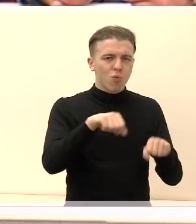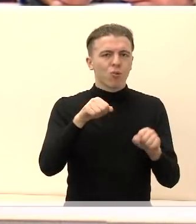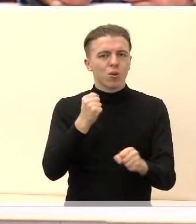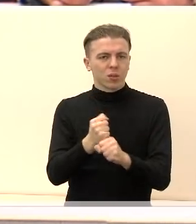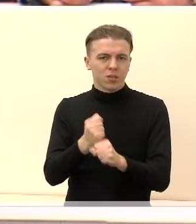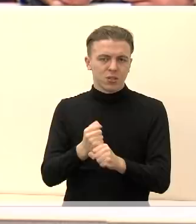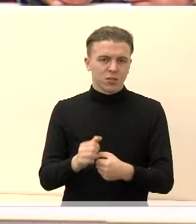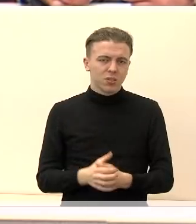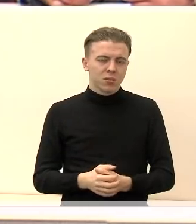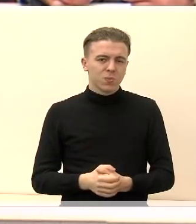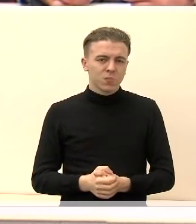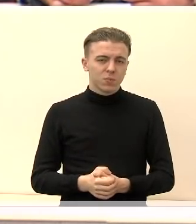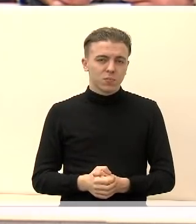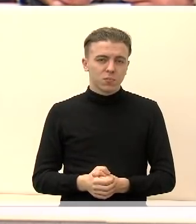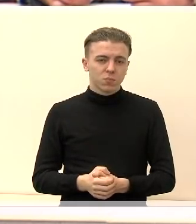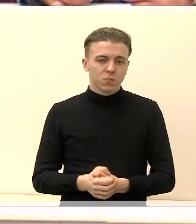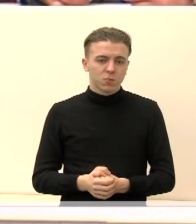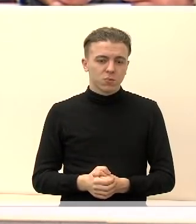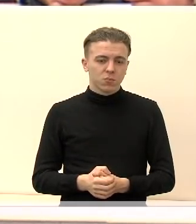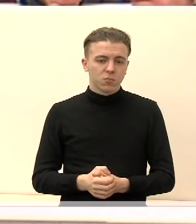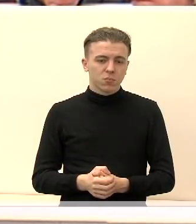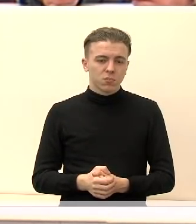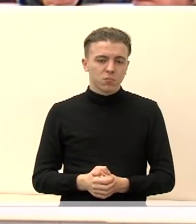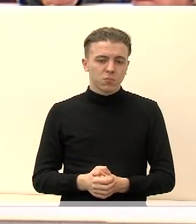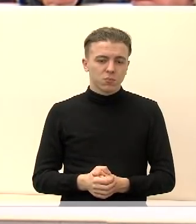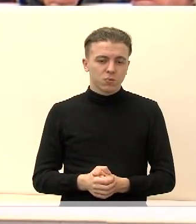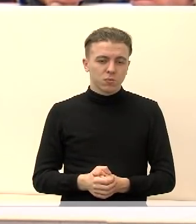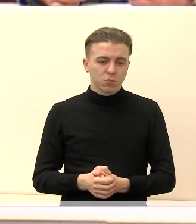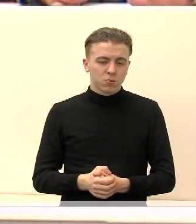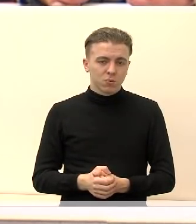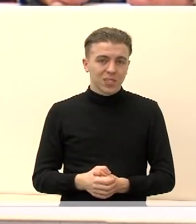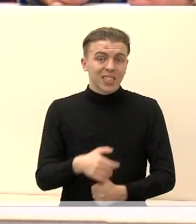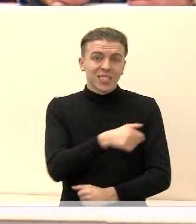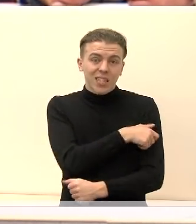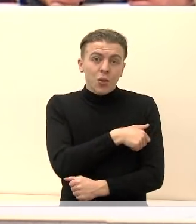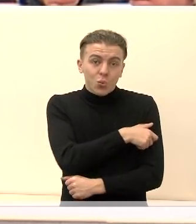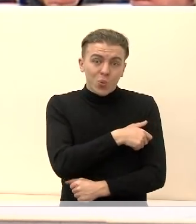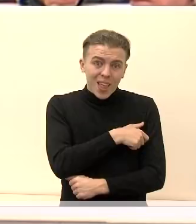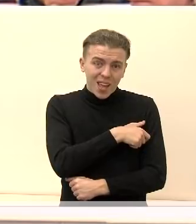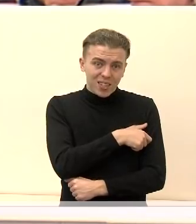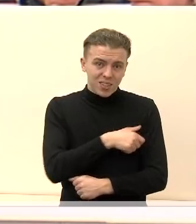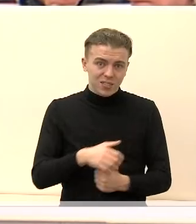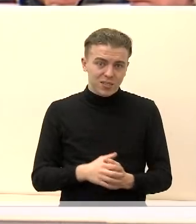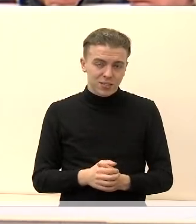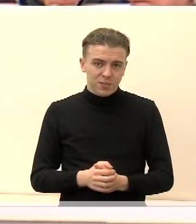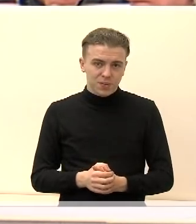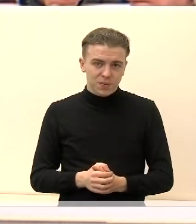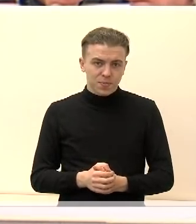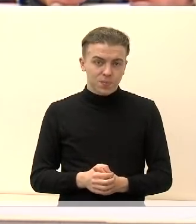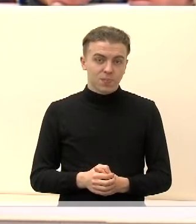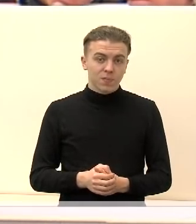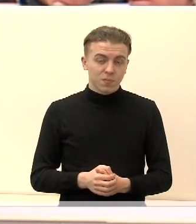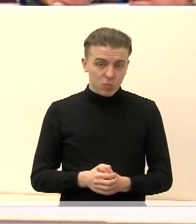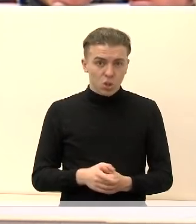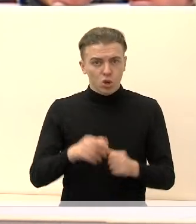galėtų